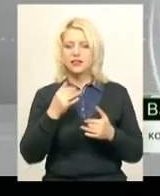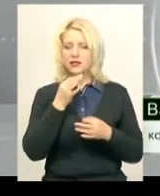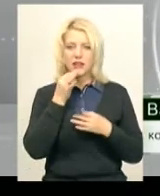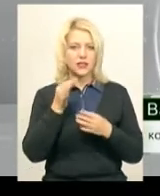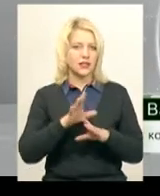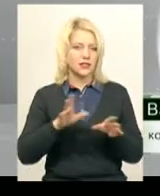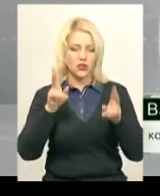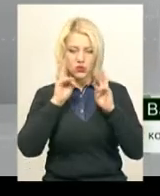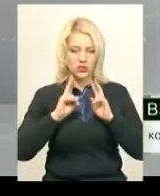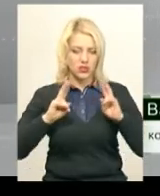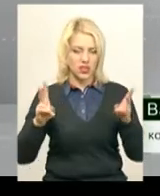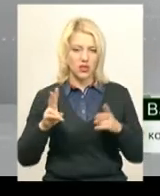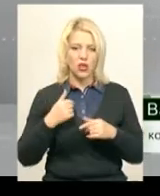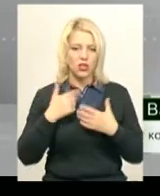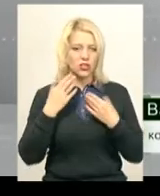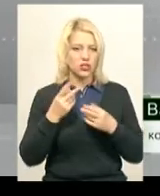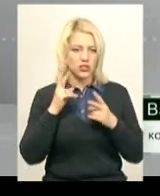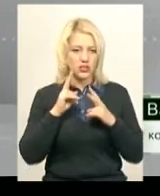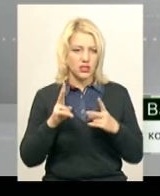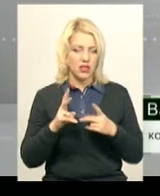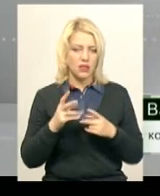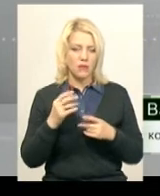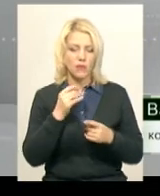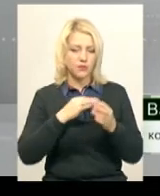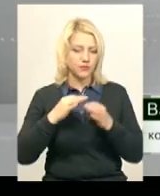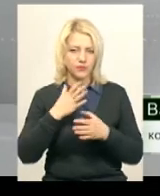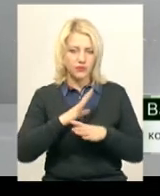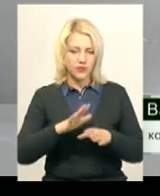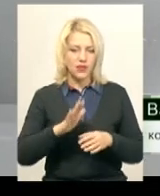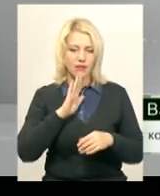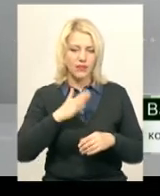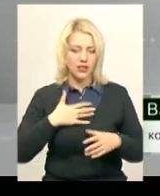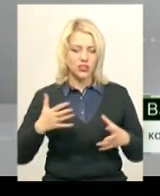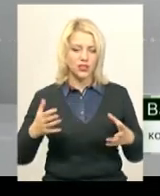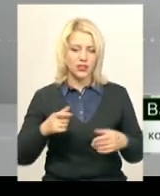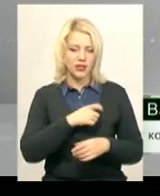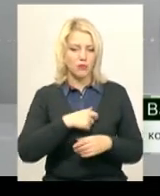Нічого вам не скажу, не знаю. На радах ще не було керівників. Наші депутати не підтримали постановлення